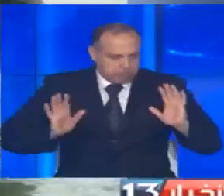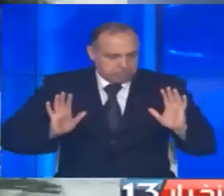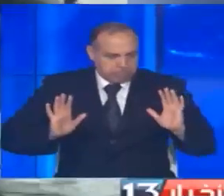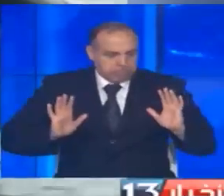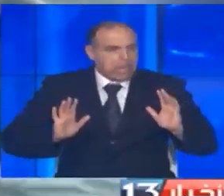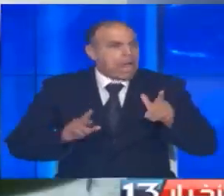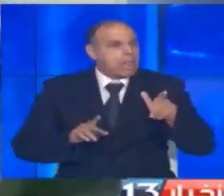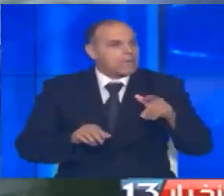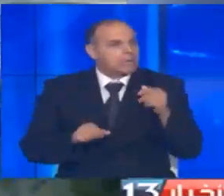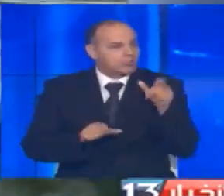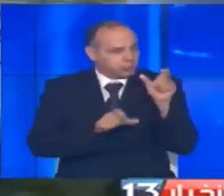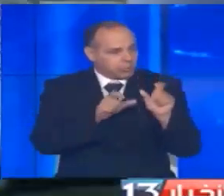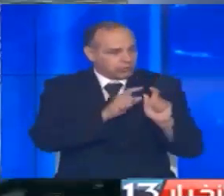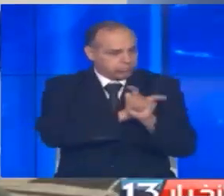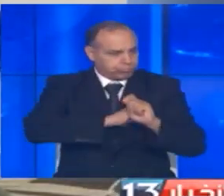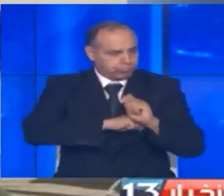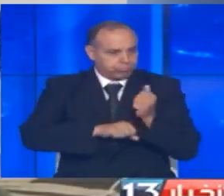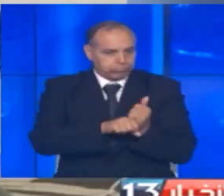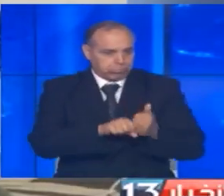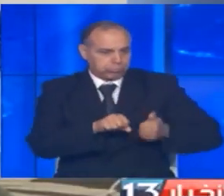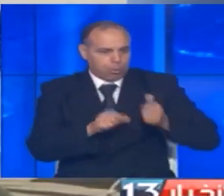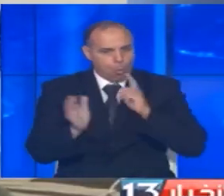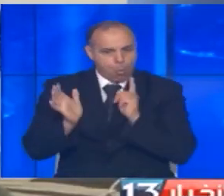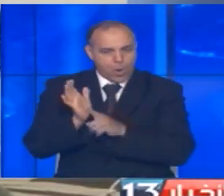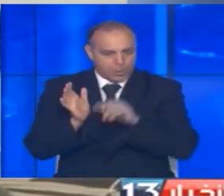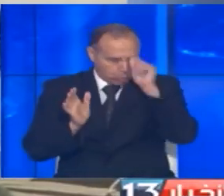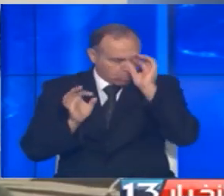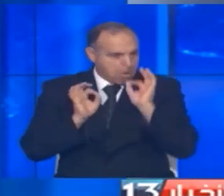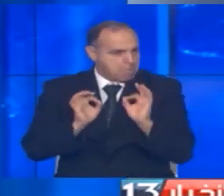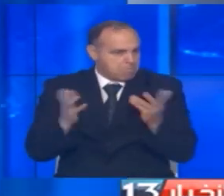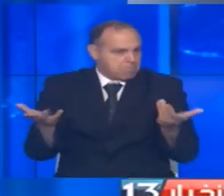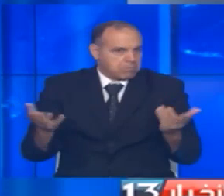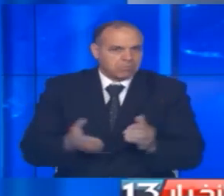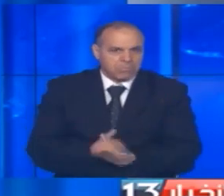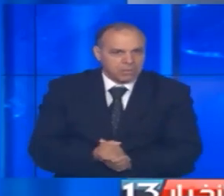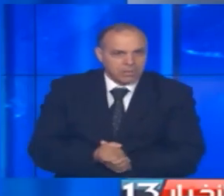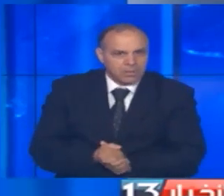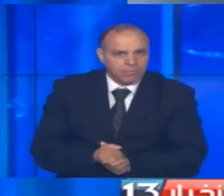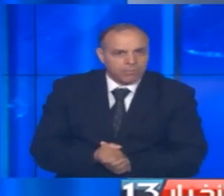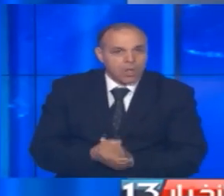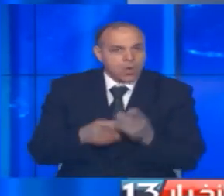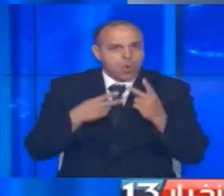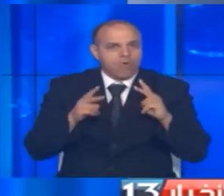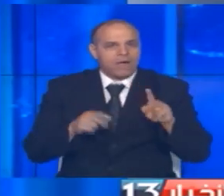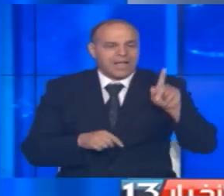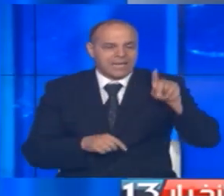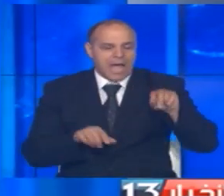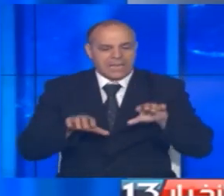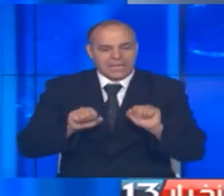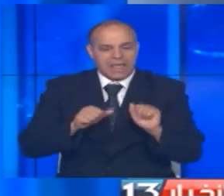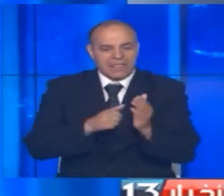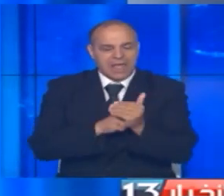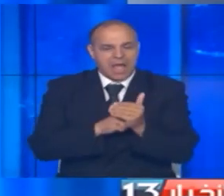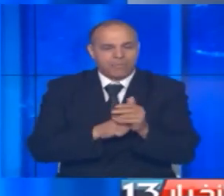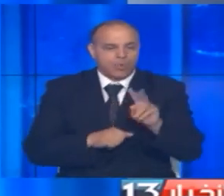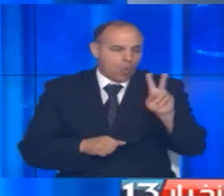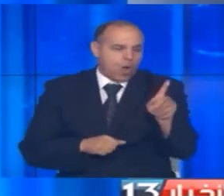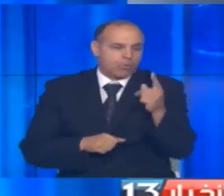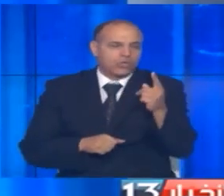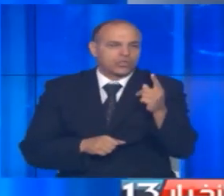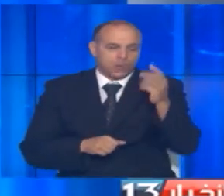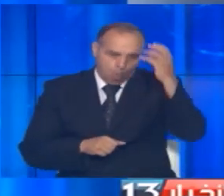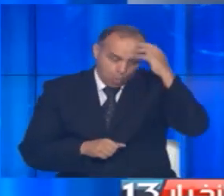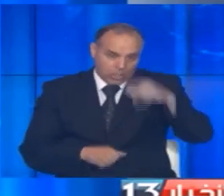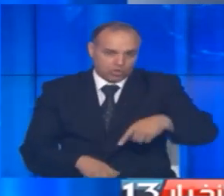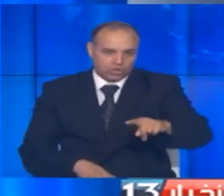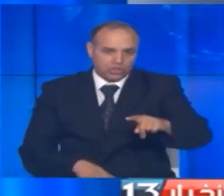مثابرة كل شخص على النجاح وأداء الواجب الوطني يوافق يوم الثلاثان العحادي والعشرين من